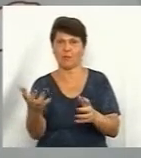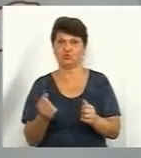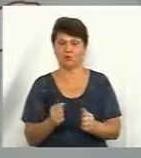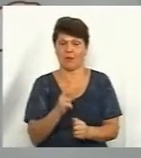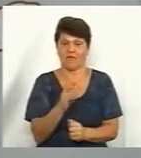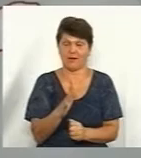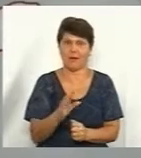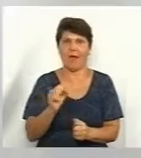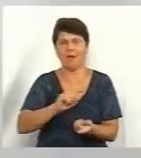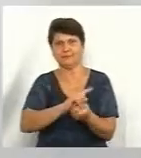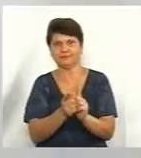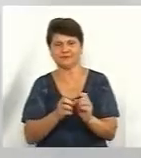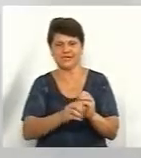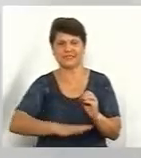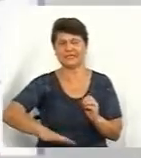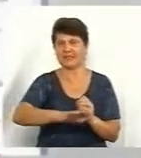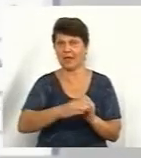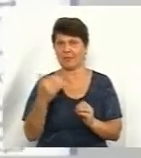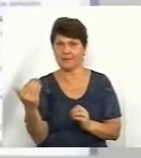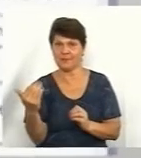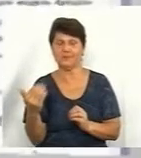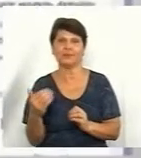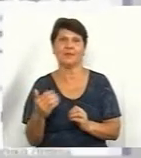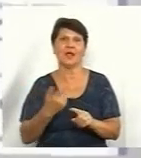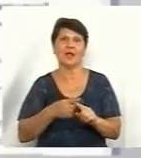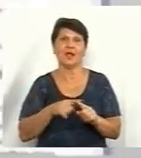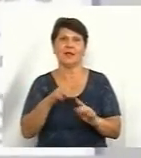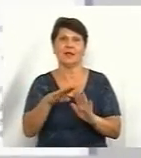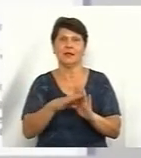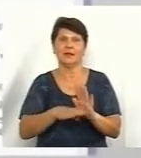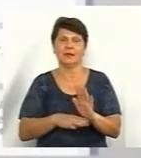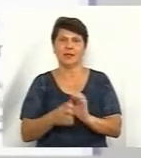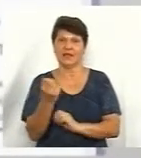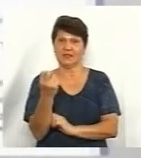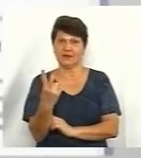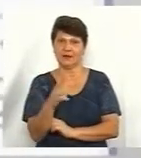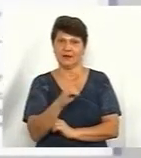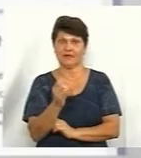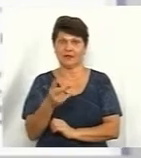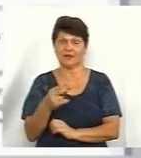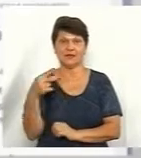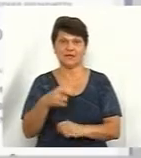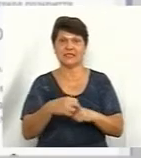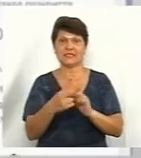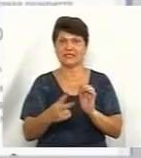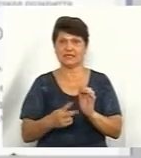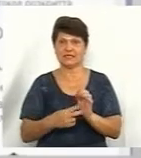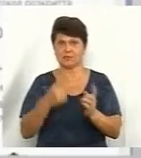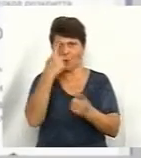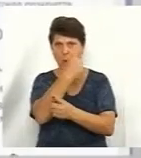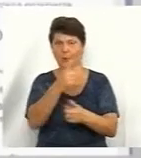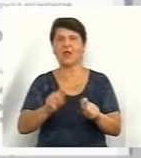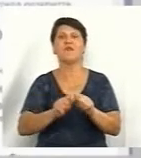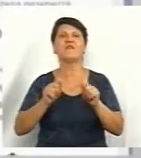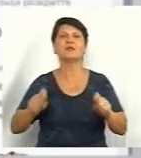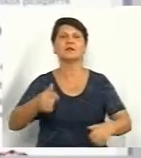комунального господарства благоустрою Вінницької міської ради 12 квітня 2017 рік оголосив відкриті